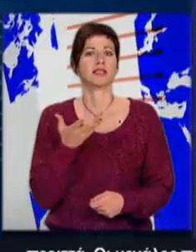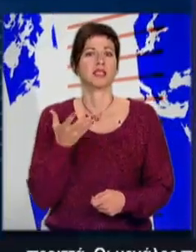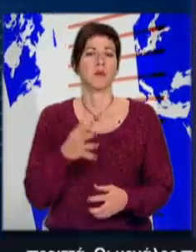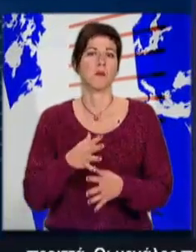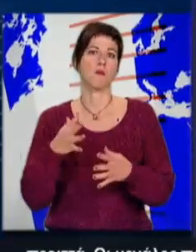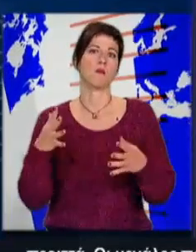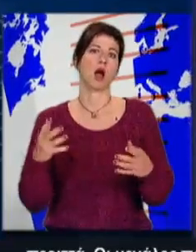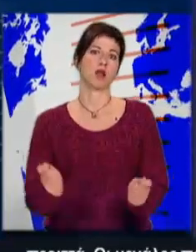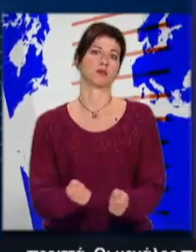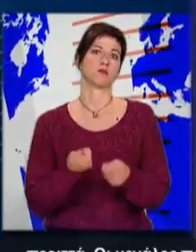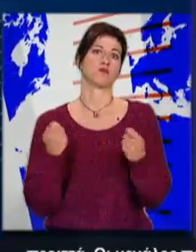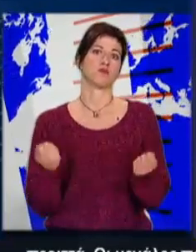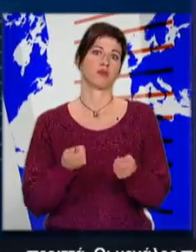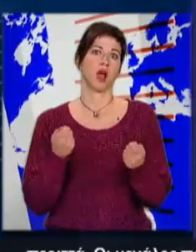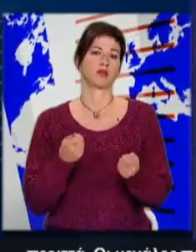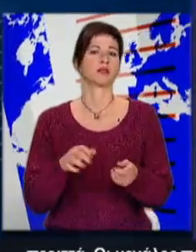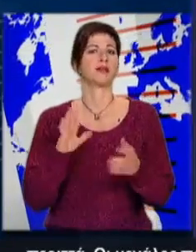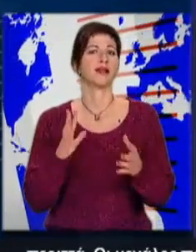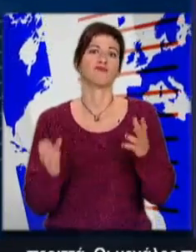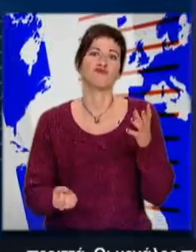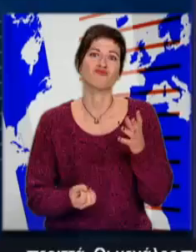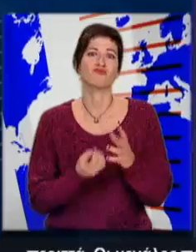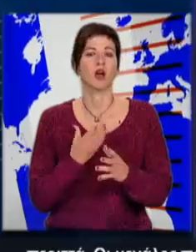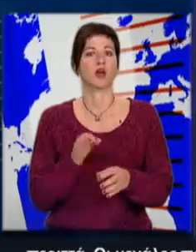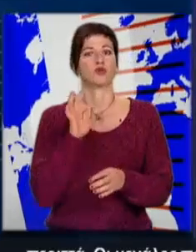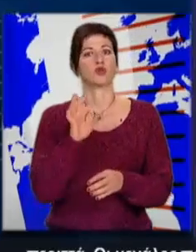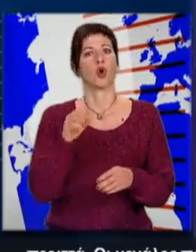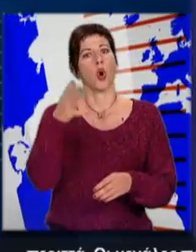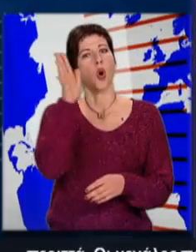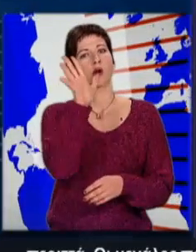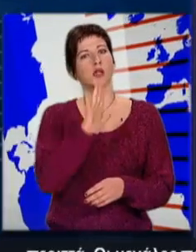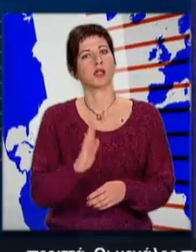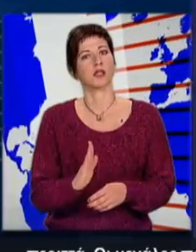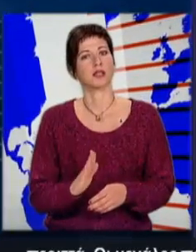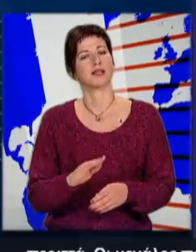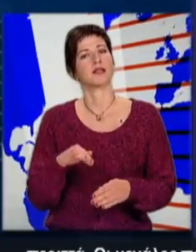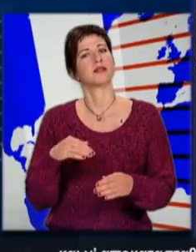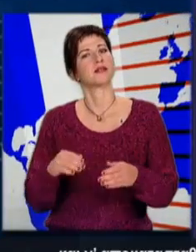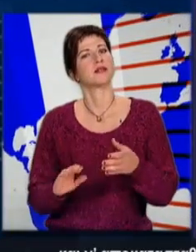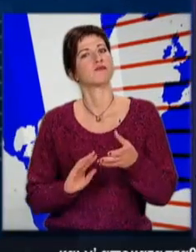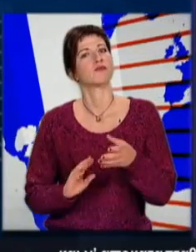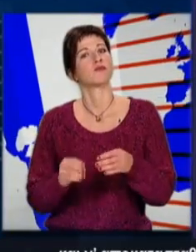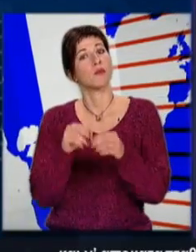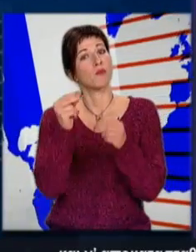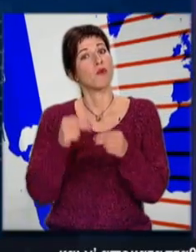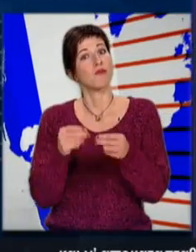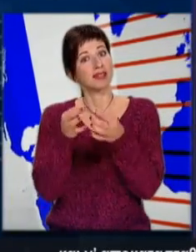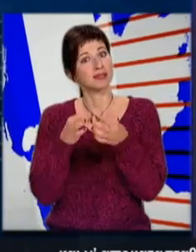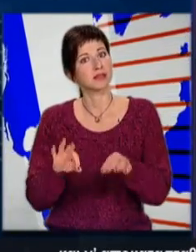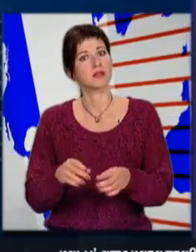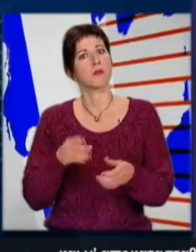«Οι μεγάλες πράξεις μας λείπουν και κυρίως μια αναγέννηση που θα βοηθήσει να ξεπεραστεί η κρίση και να